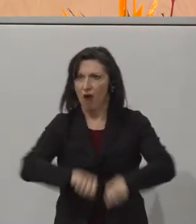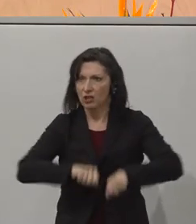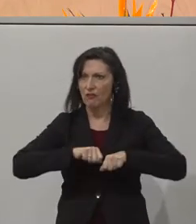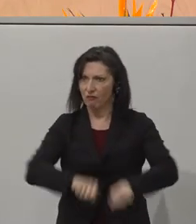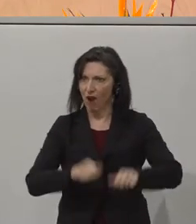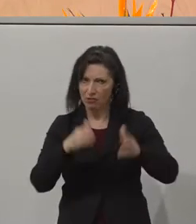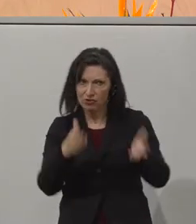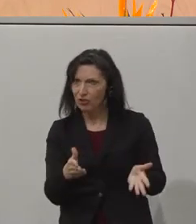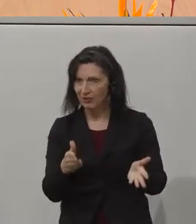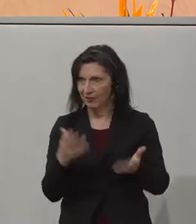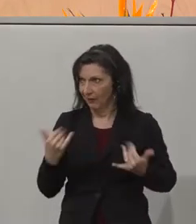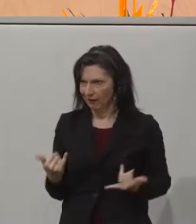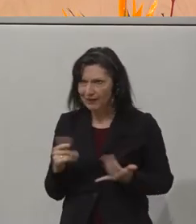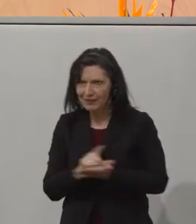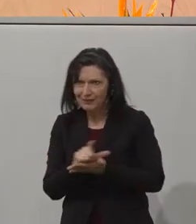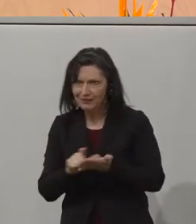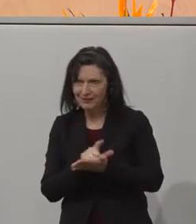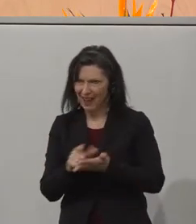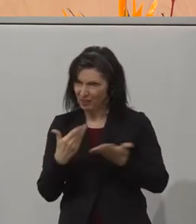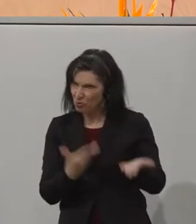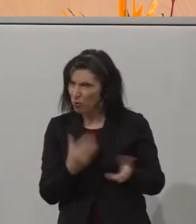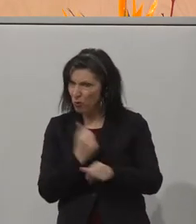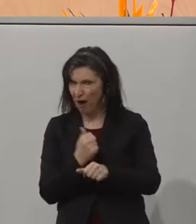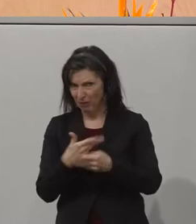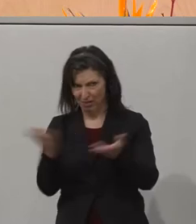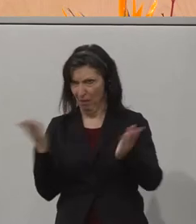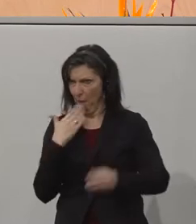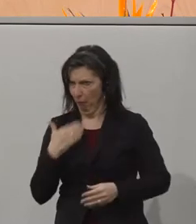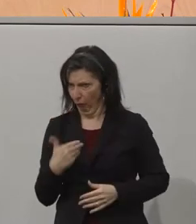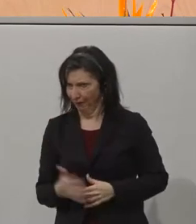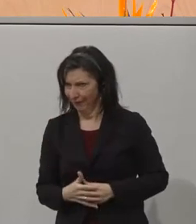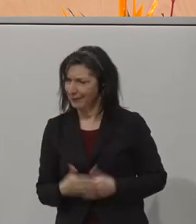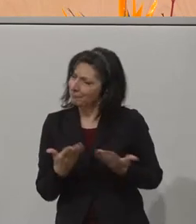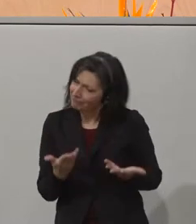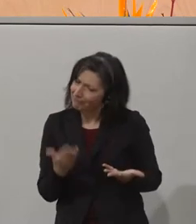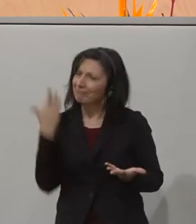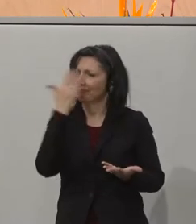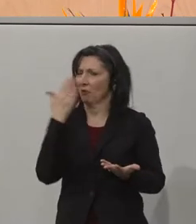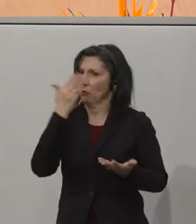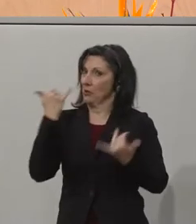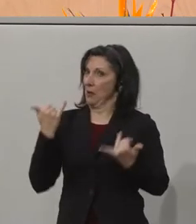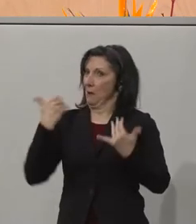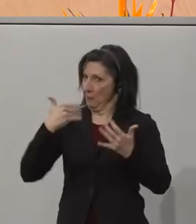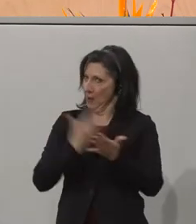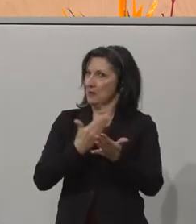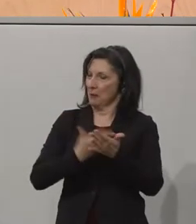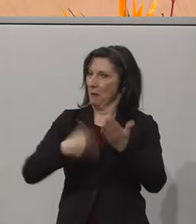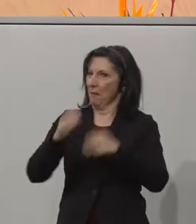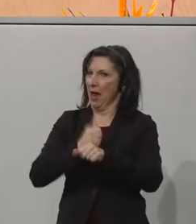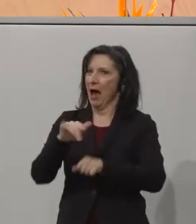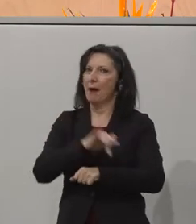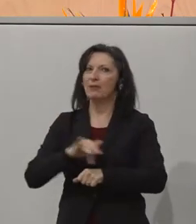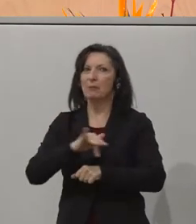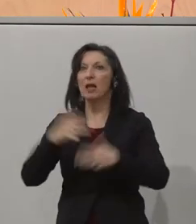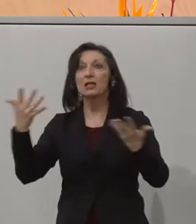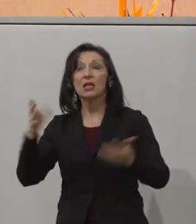Jobs heute mehr wünschen. Die Chancen und Potenziale, die sich ergeben aus der Digitalisierung, realisieren sich nicht von